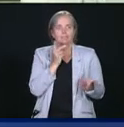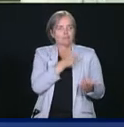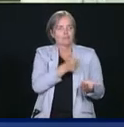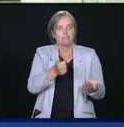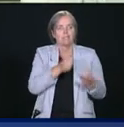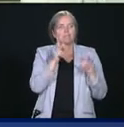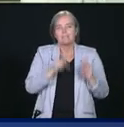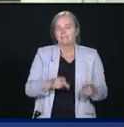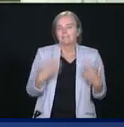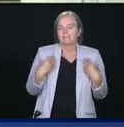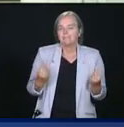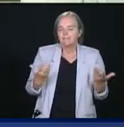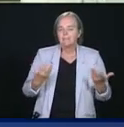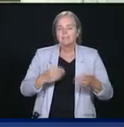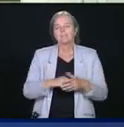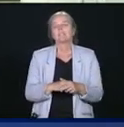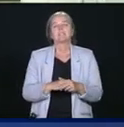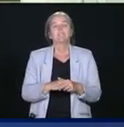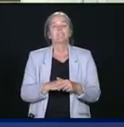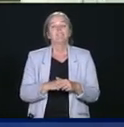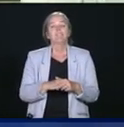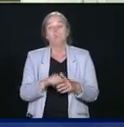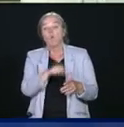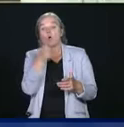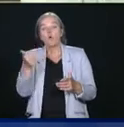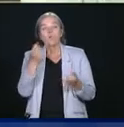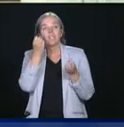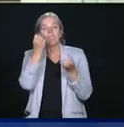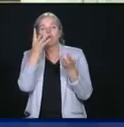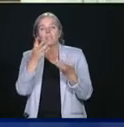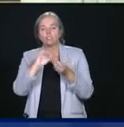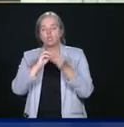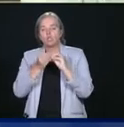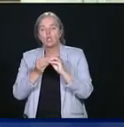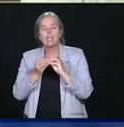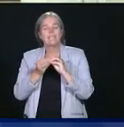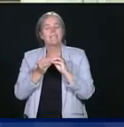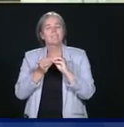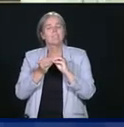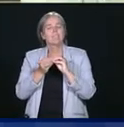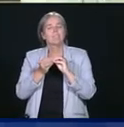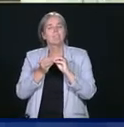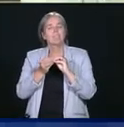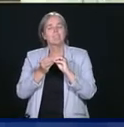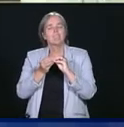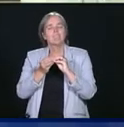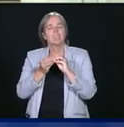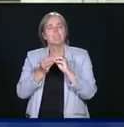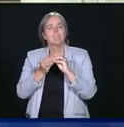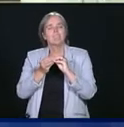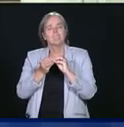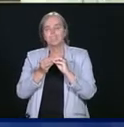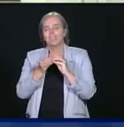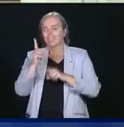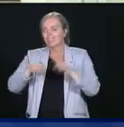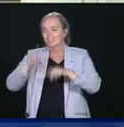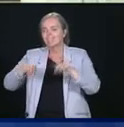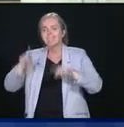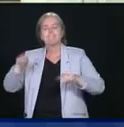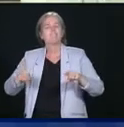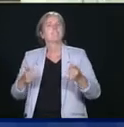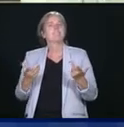Pour des éléments de données plus complexes ou plus diverses,